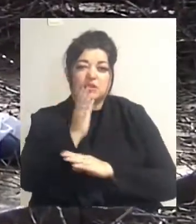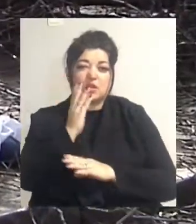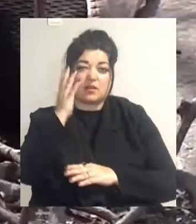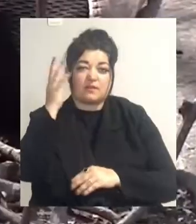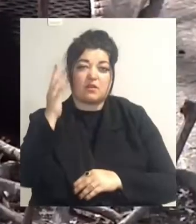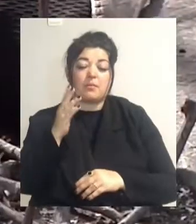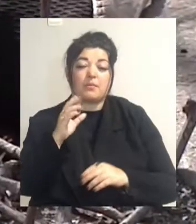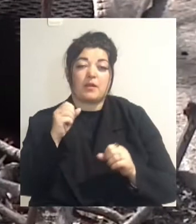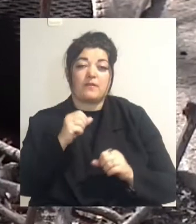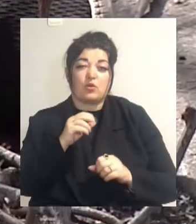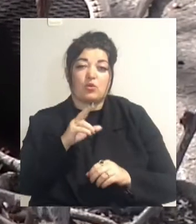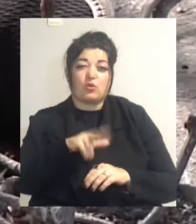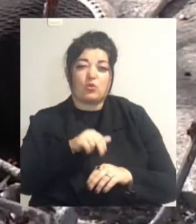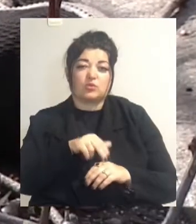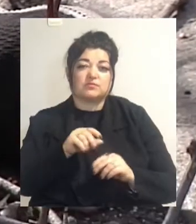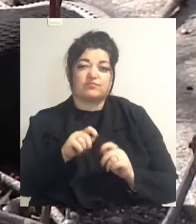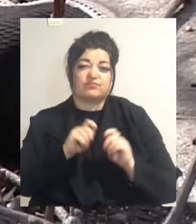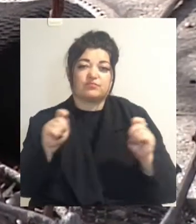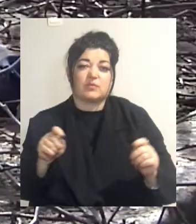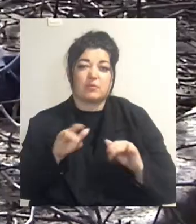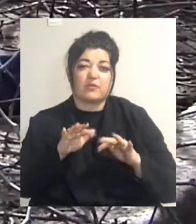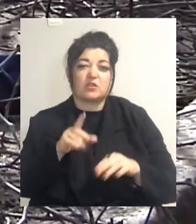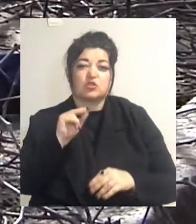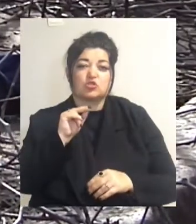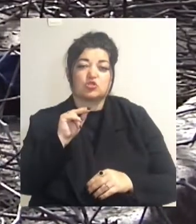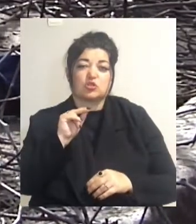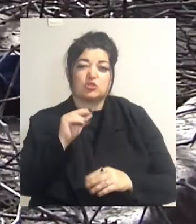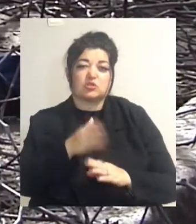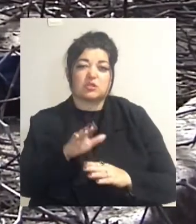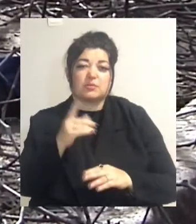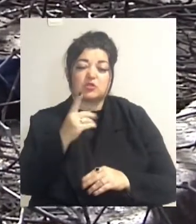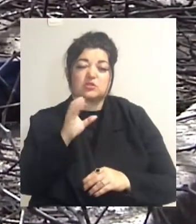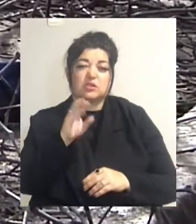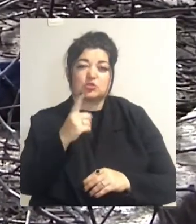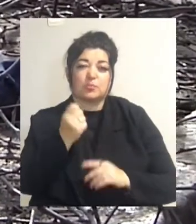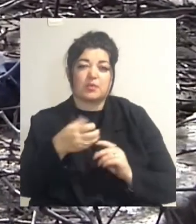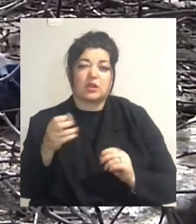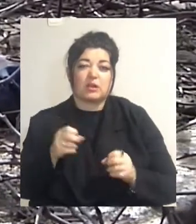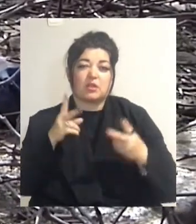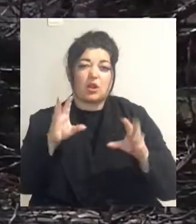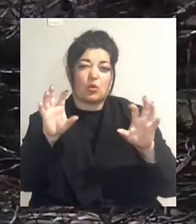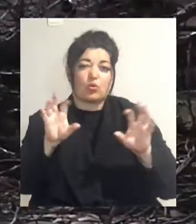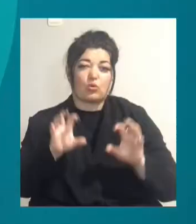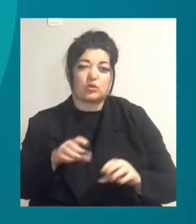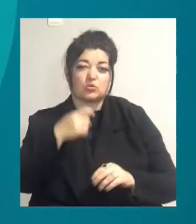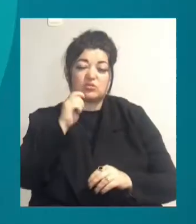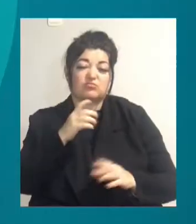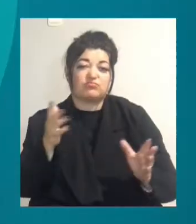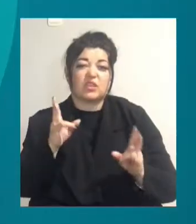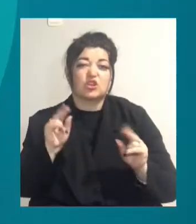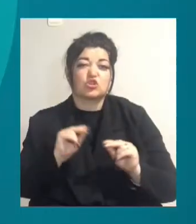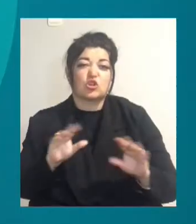відкрили провадження за частини у першої статті 115 Кримінального кодексу України. Несчасний випадок.